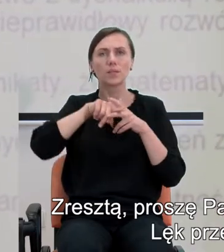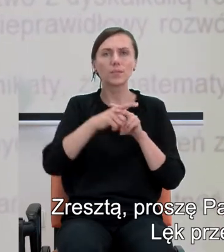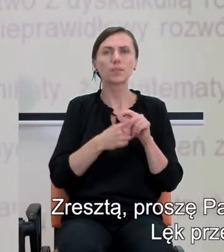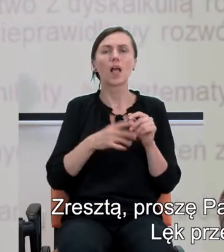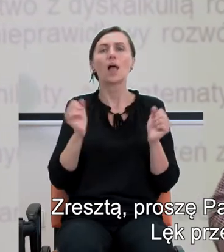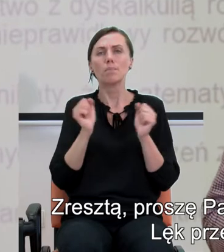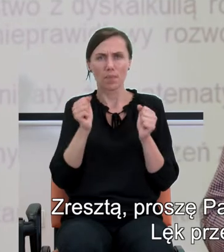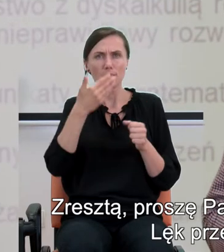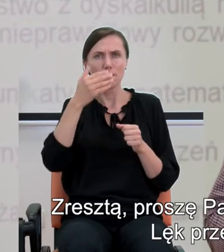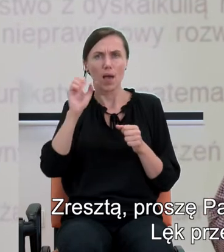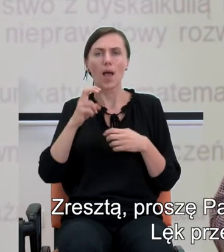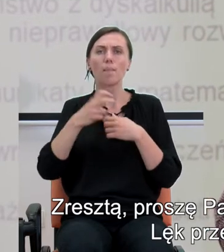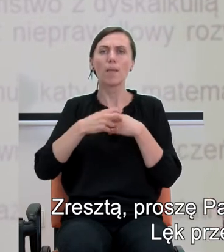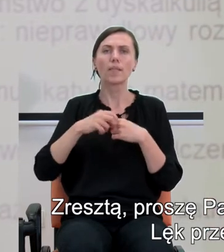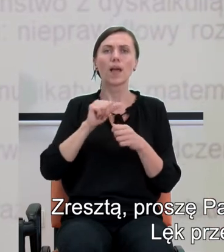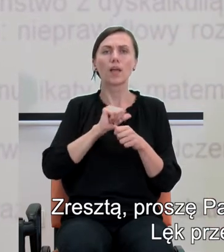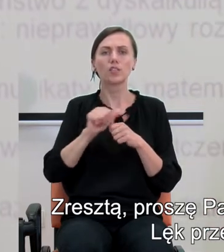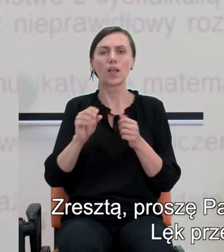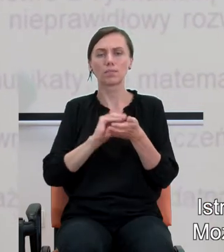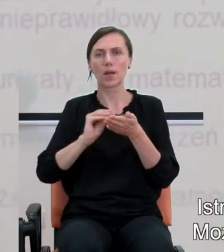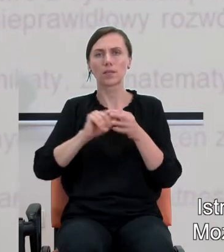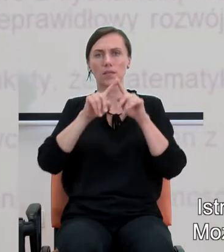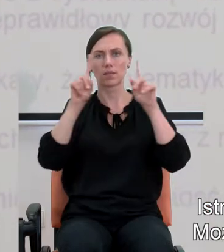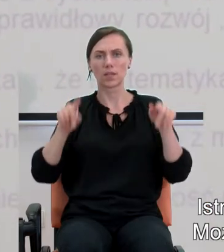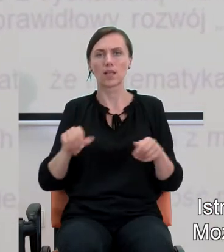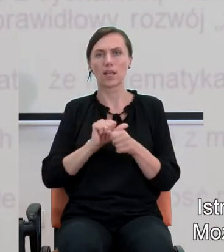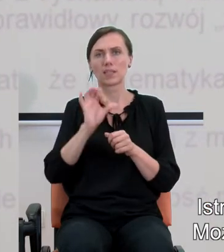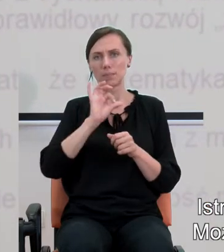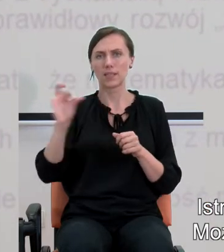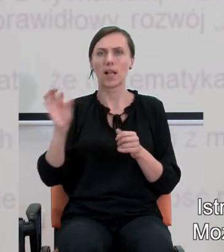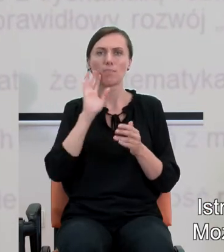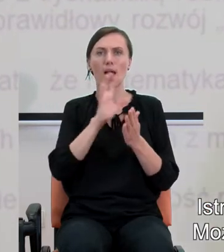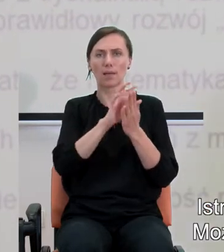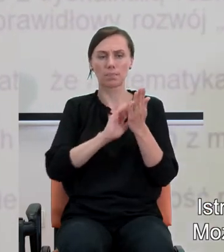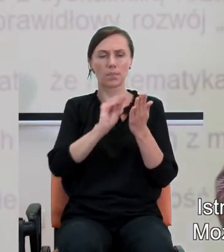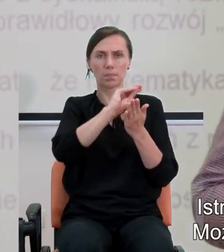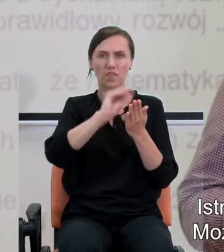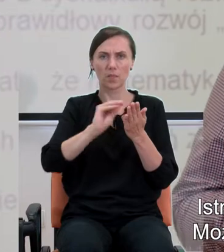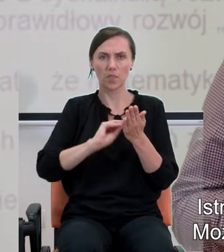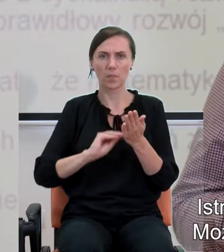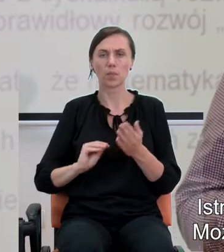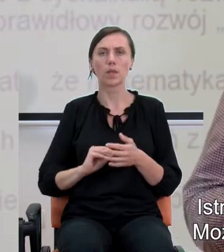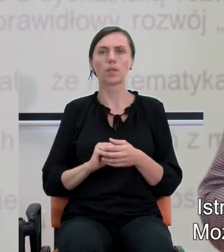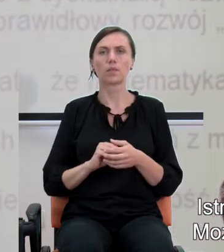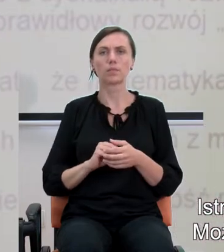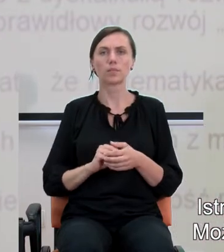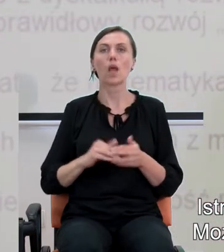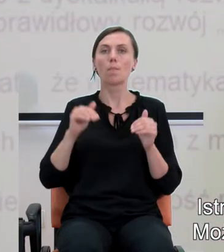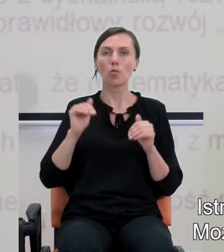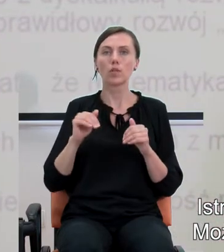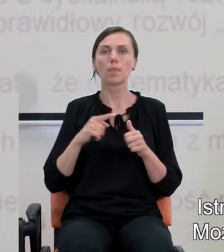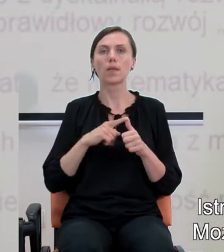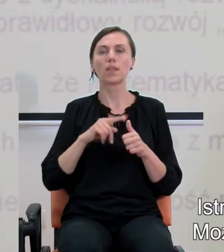Lęk przed matematyką bada się kwestionariuszowo, istnieje taki kwestionariusz, który to bada. Możemy